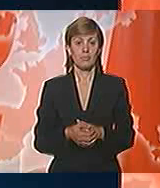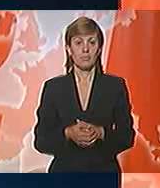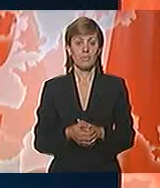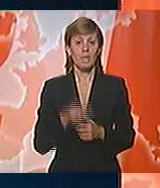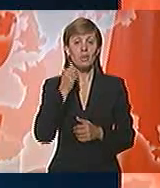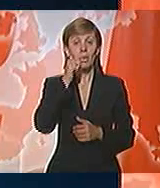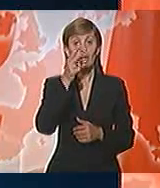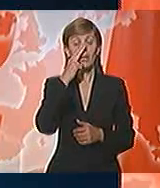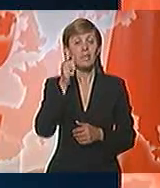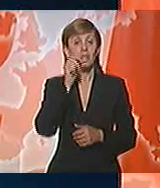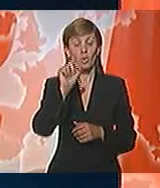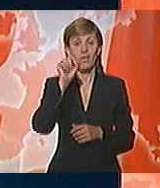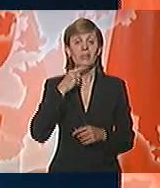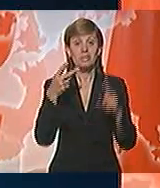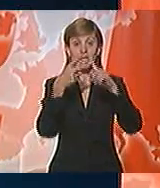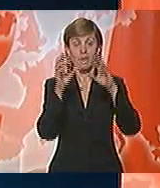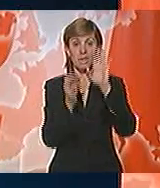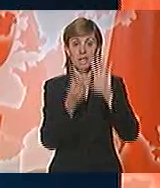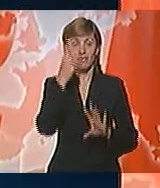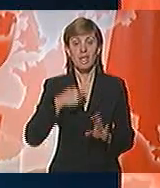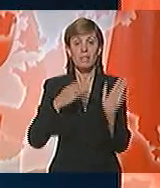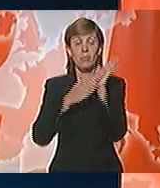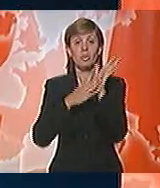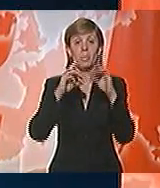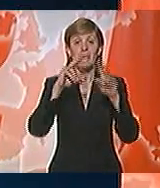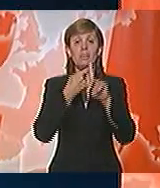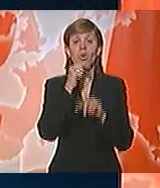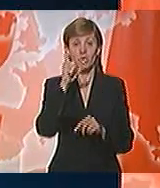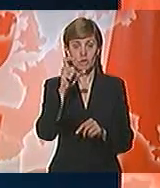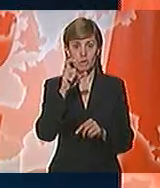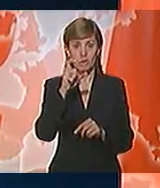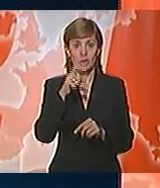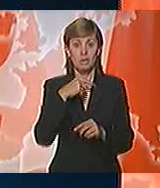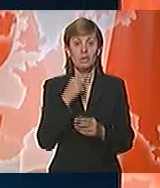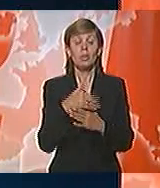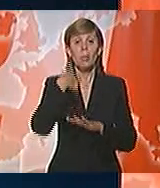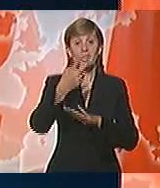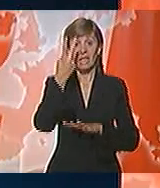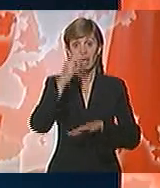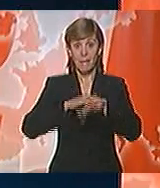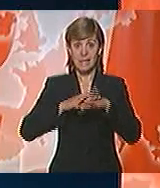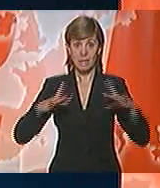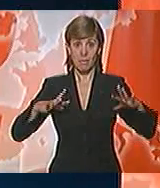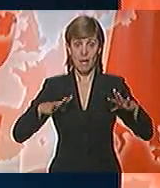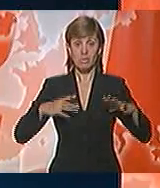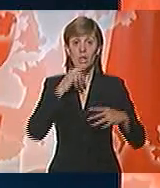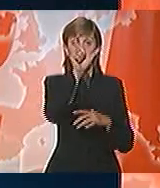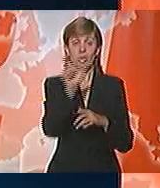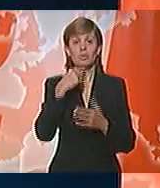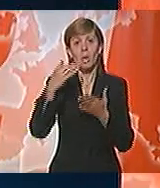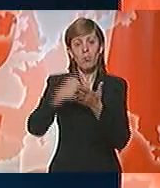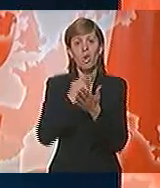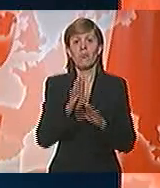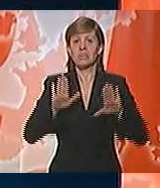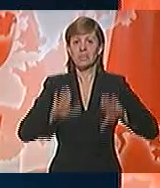Dobar dan, gledate vesti u podne televizije B92, ja sam Miloš Maksimović. Posle dva meseca pauze, poslanici su ponovo